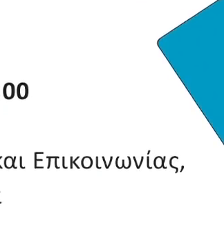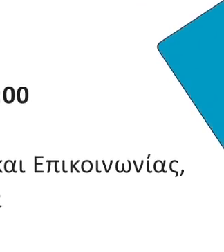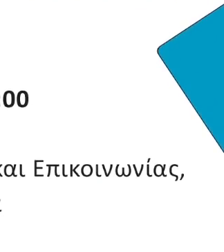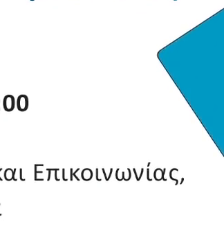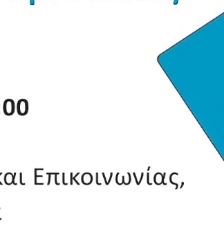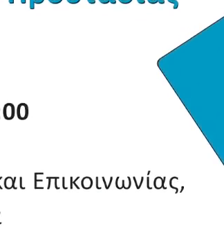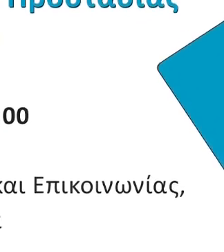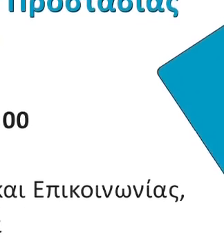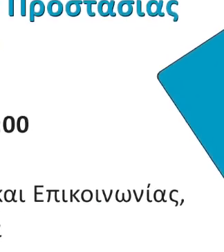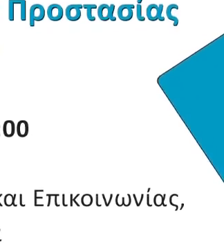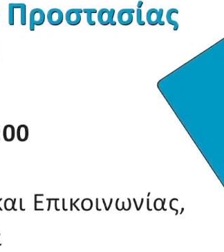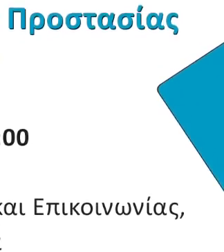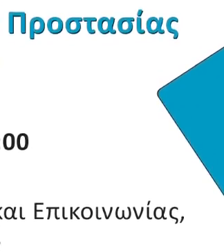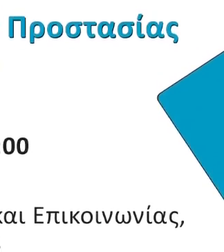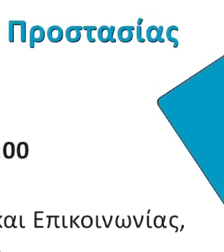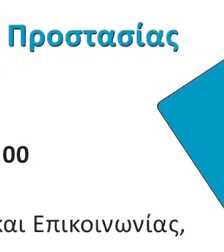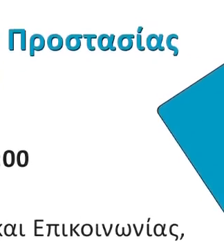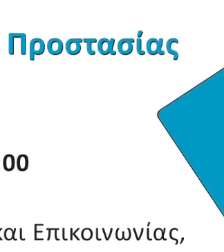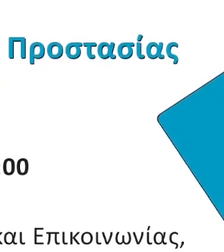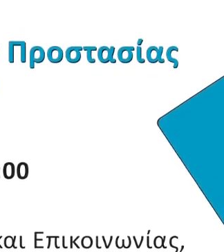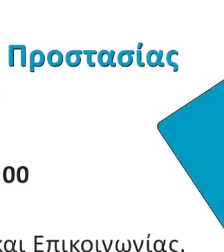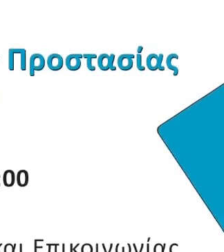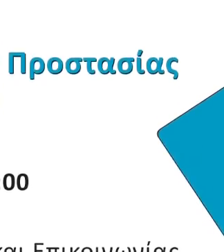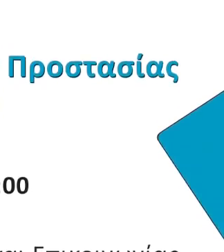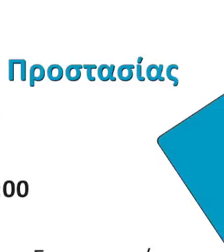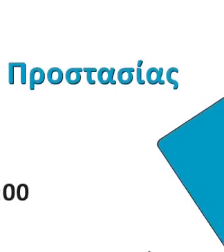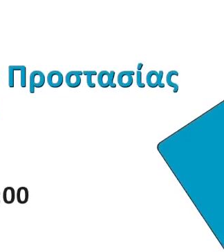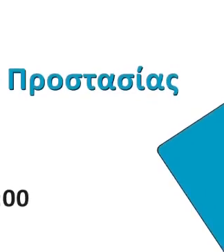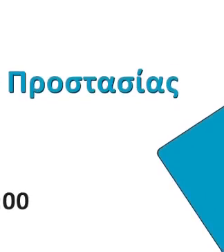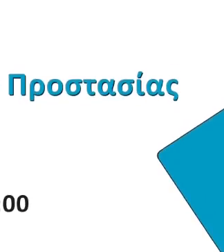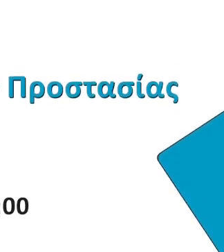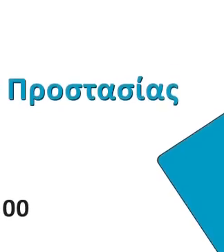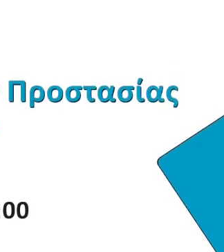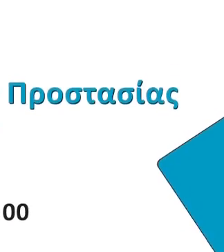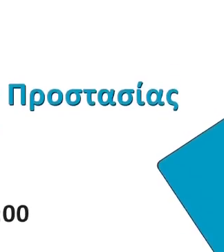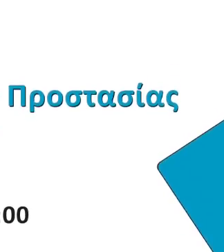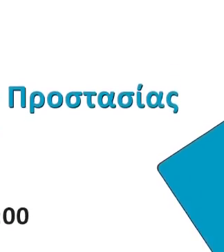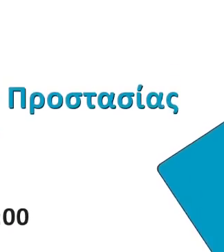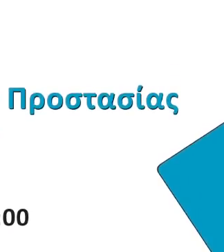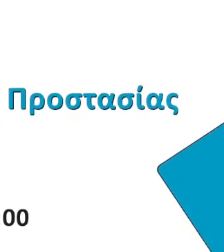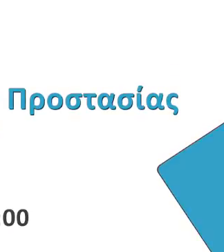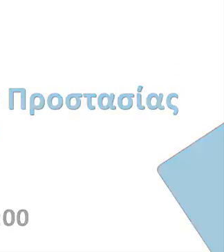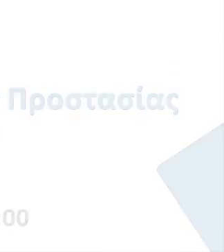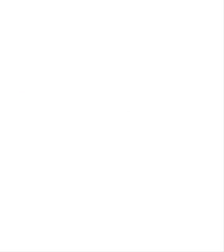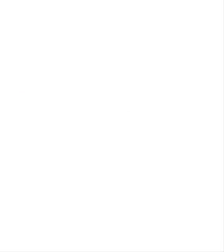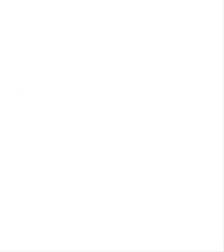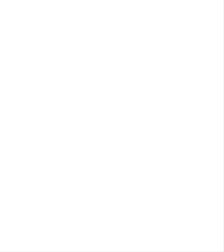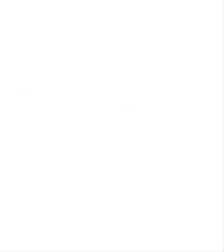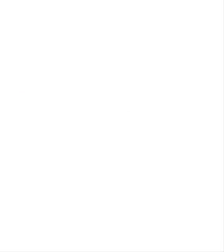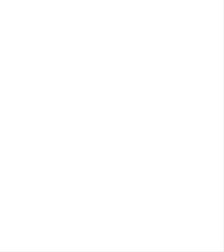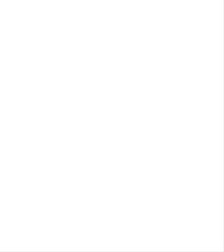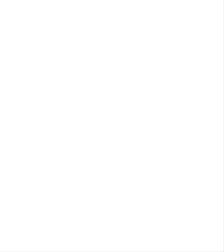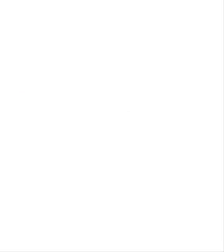Γραμματεία Ενημέρωσης και Επικοινωνίας. Στην ημερίδα της Γενικής Γραμματείας Διαφάνειας και Ανθρωπίνων Δικαιωμάτων,